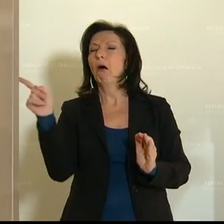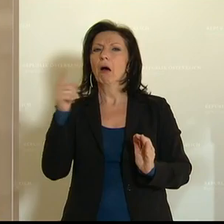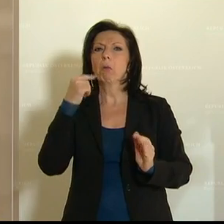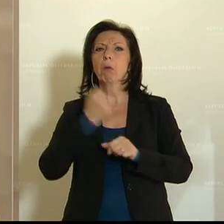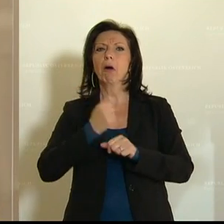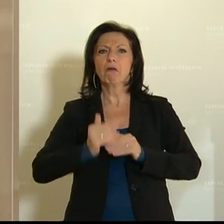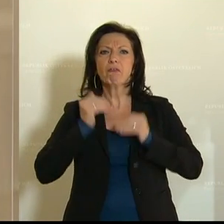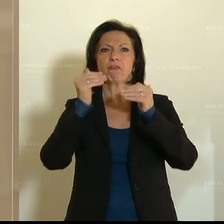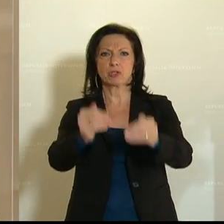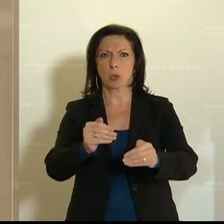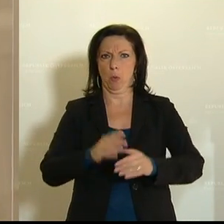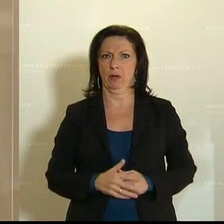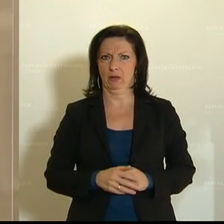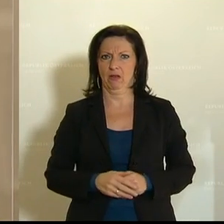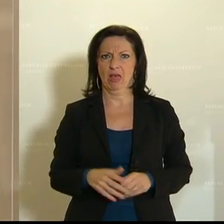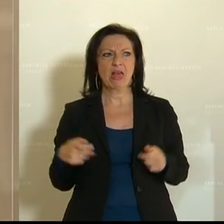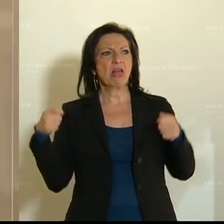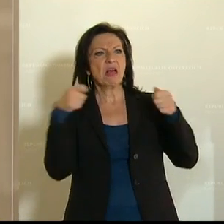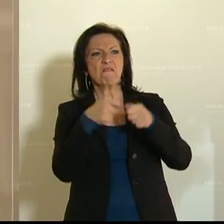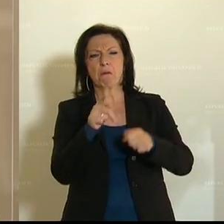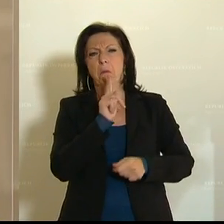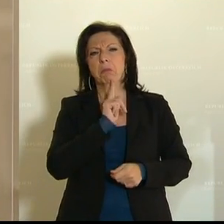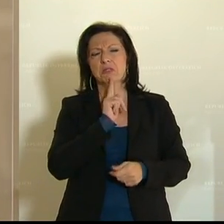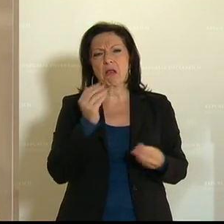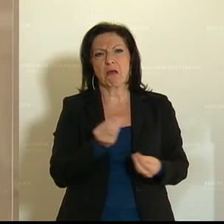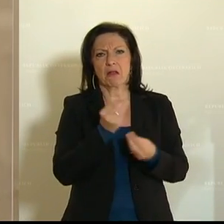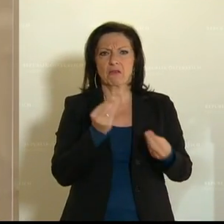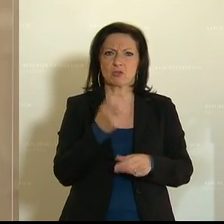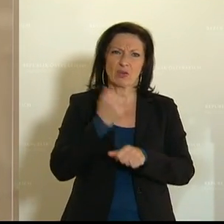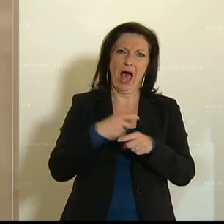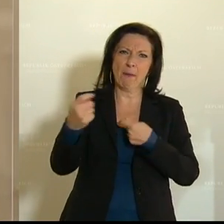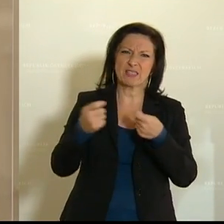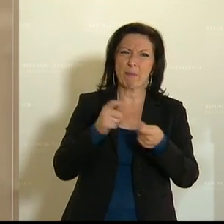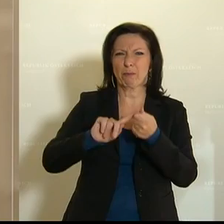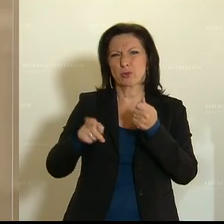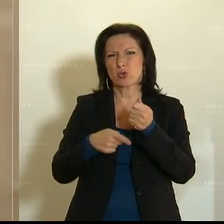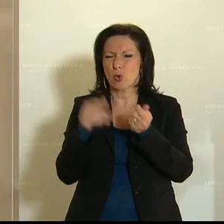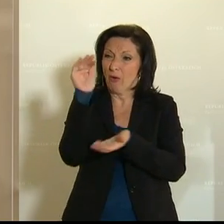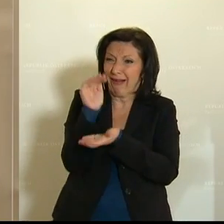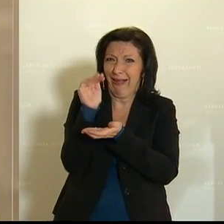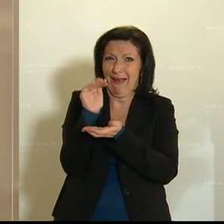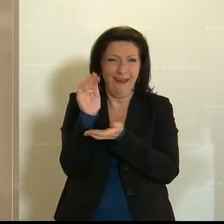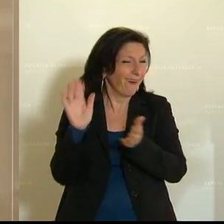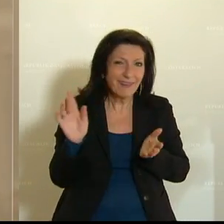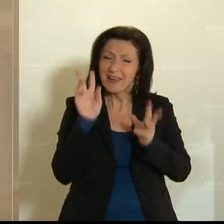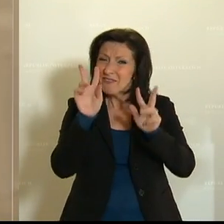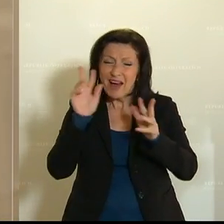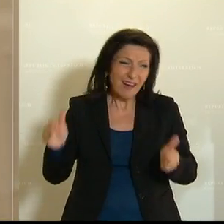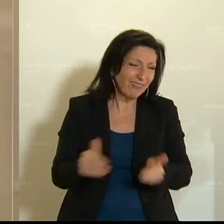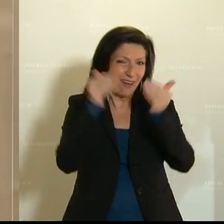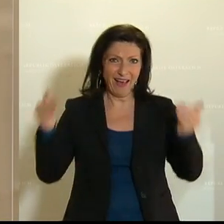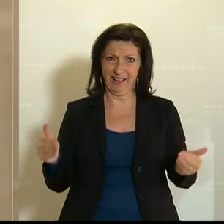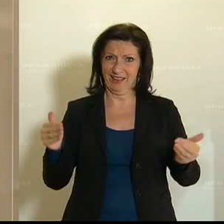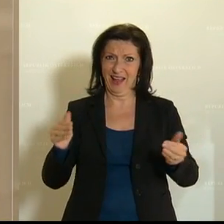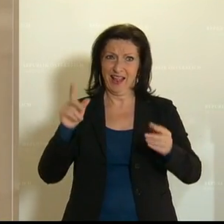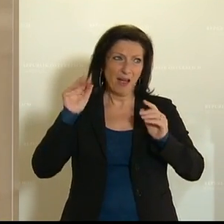Investitionen werden jetzt nur zaghaft sein und das Arbeitsmarktbudget muss klein sein. Ganz im Gegenteil. Sie müssten umso